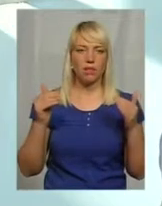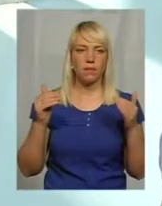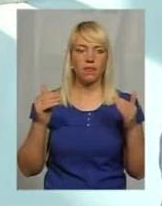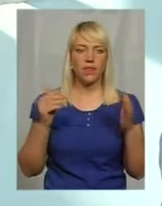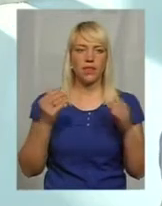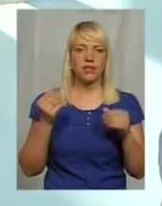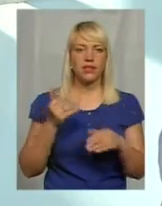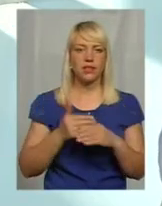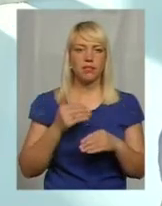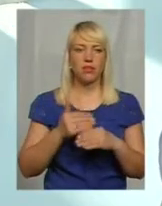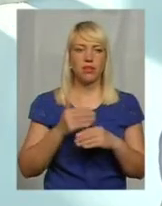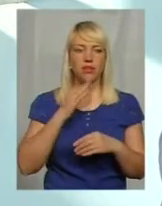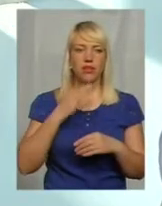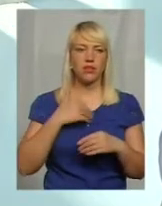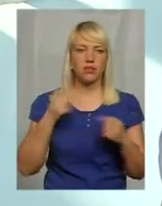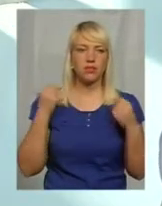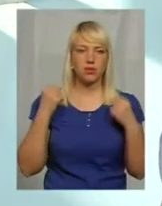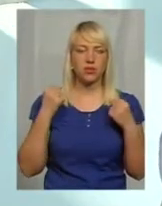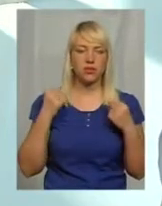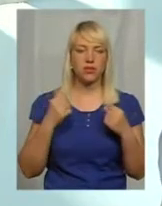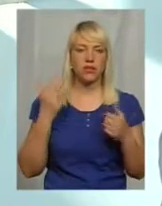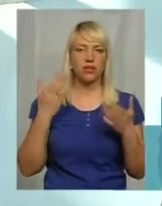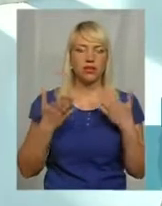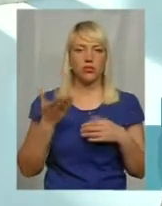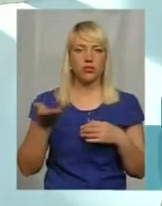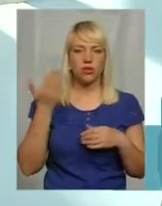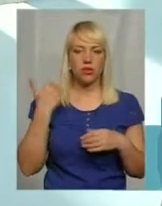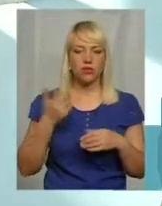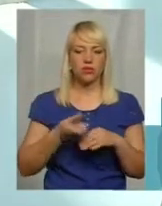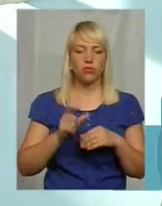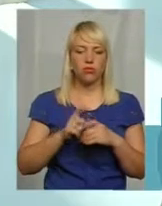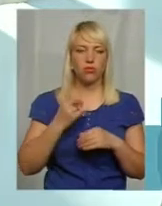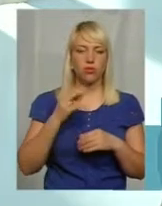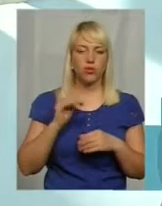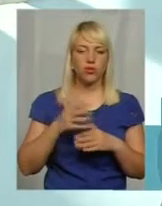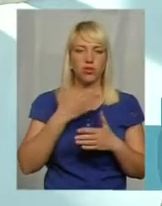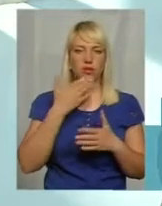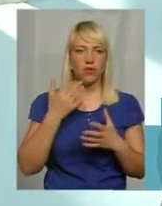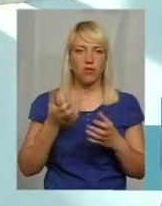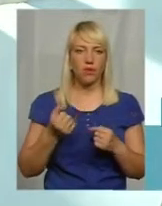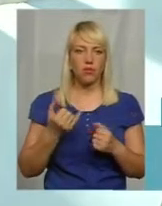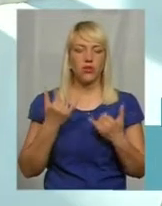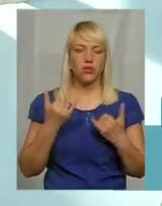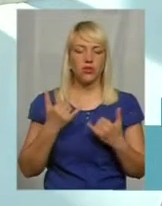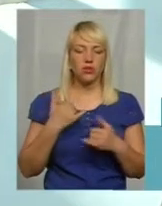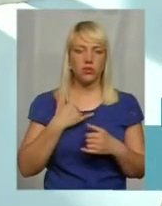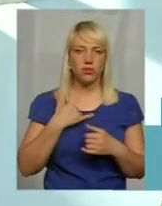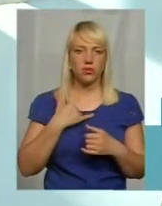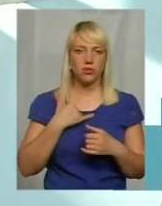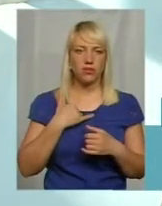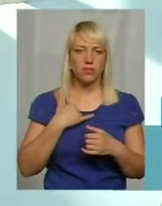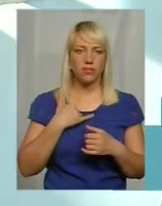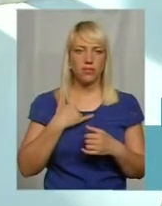стипендії нашим відучим спортсменам. Якщо раніше більше двох тисяч вони не отримували, то зараз у нас от